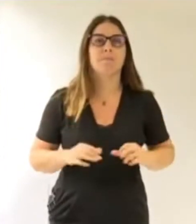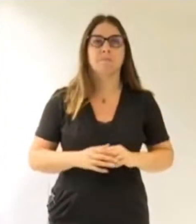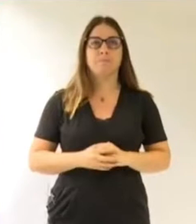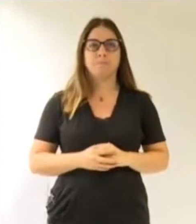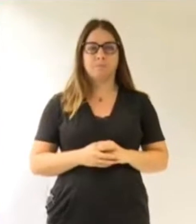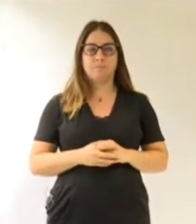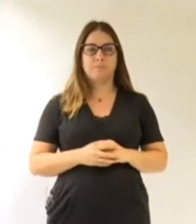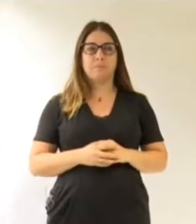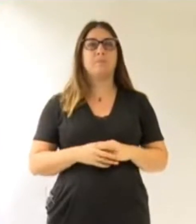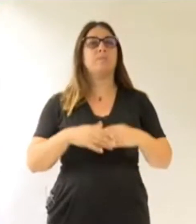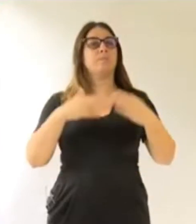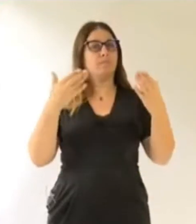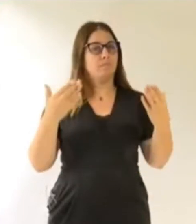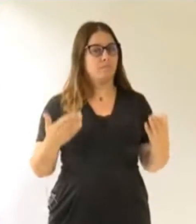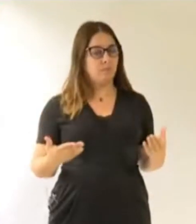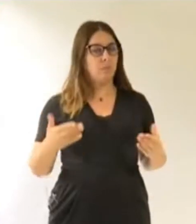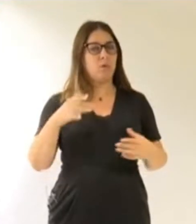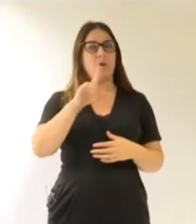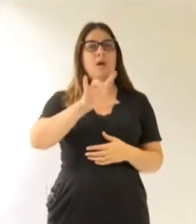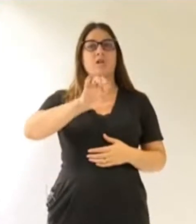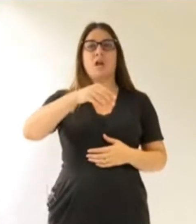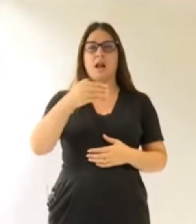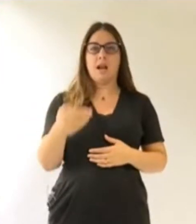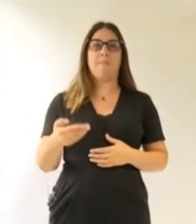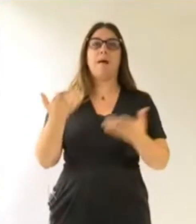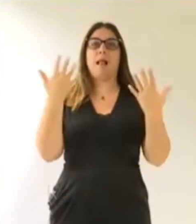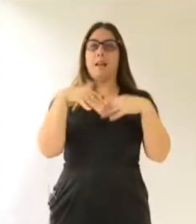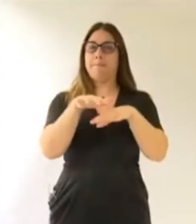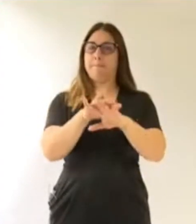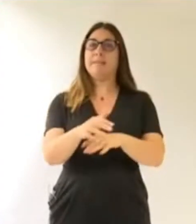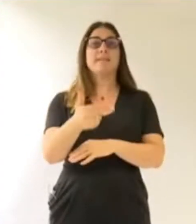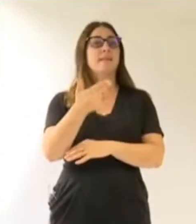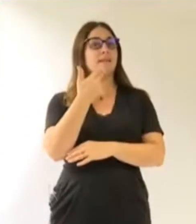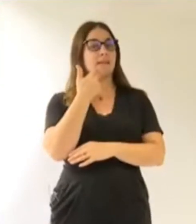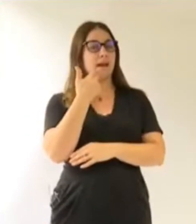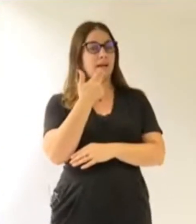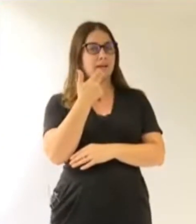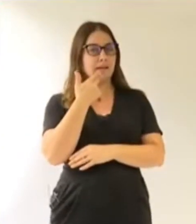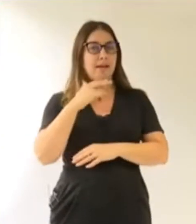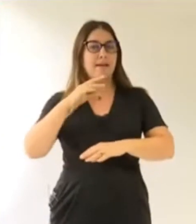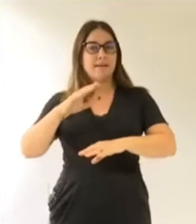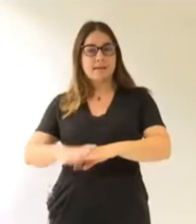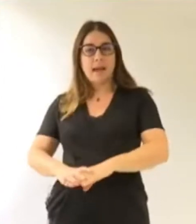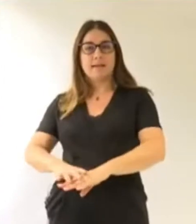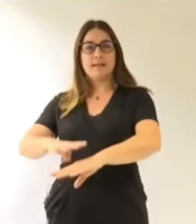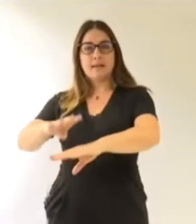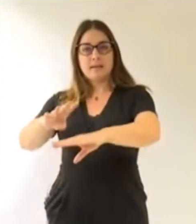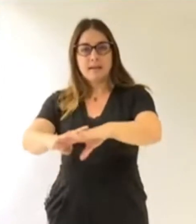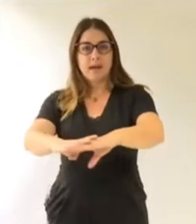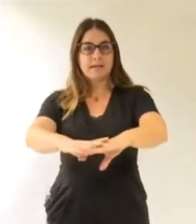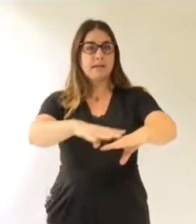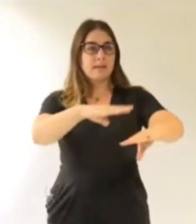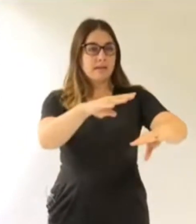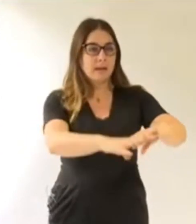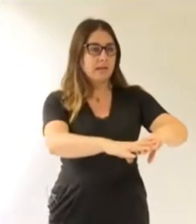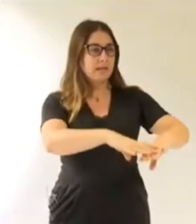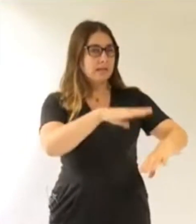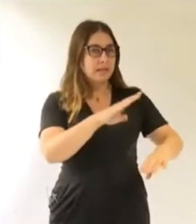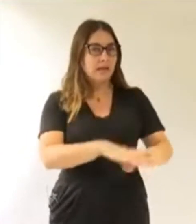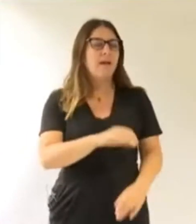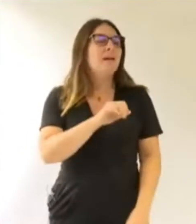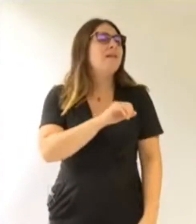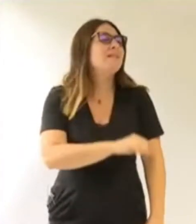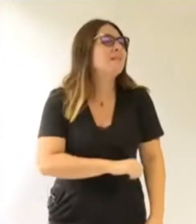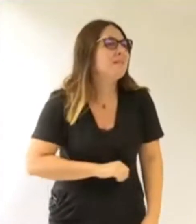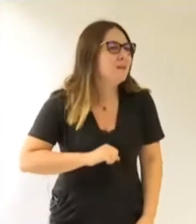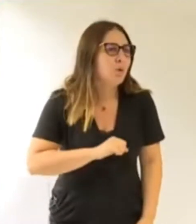fait un logement social et mixte de qualité, quartier par quartier. Et pardon, mais quand